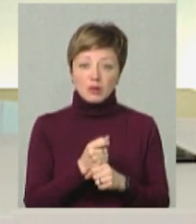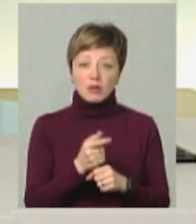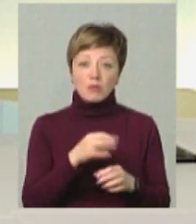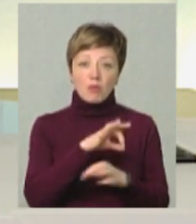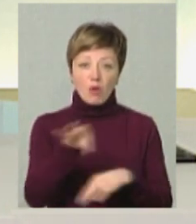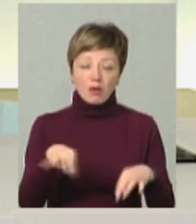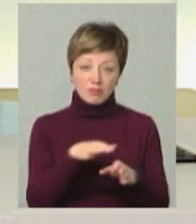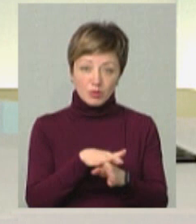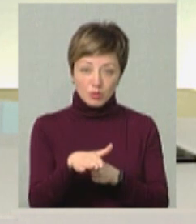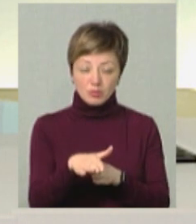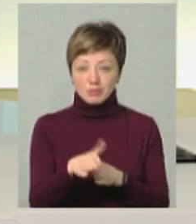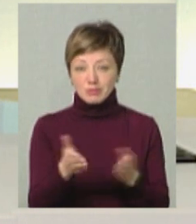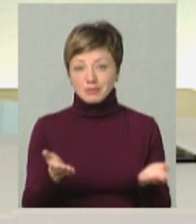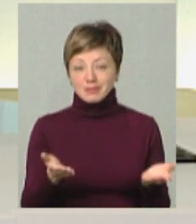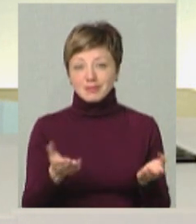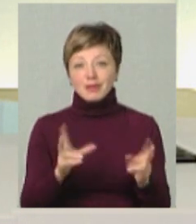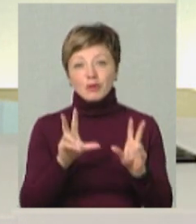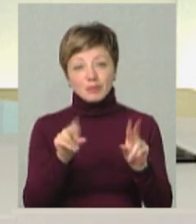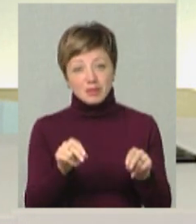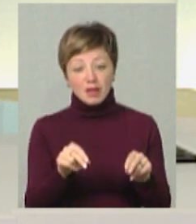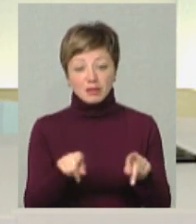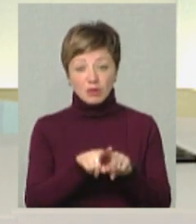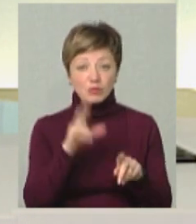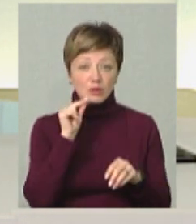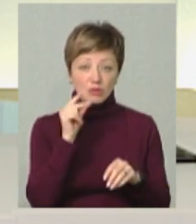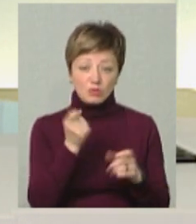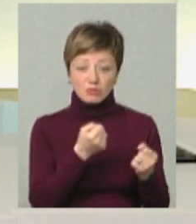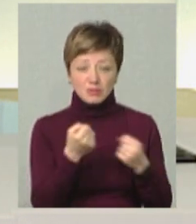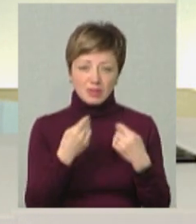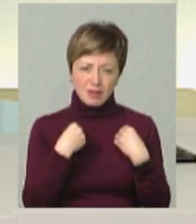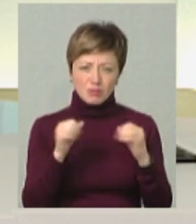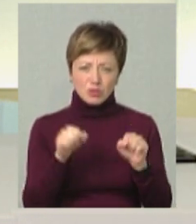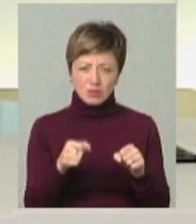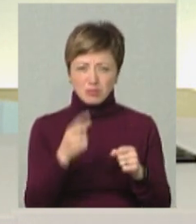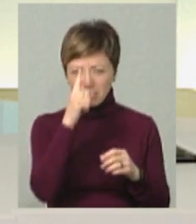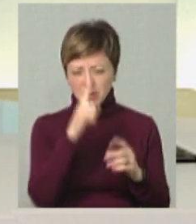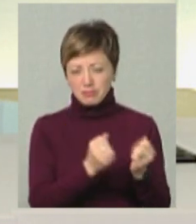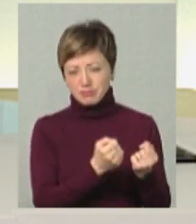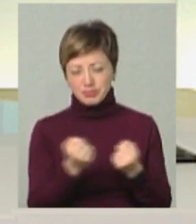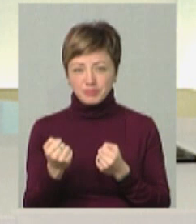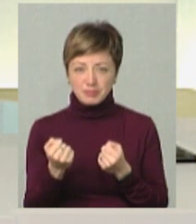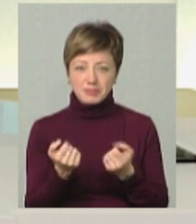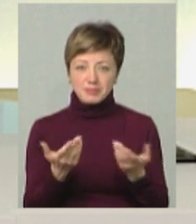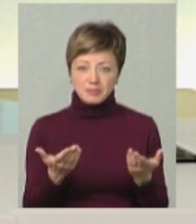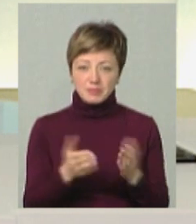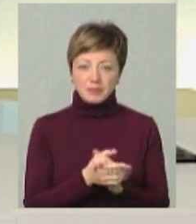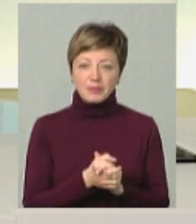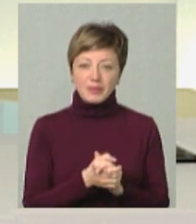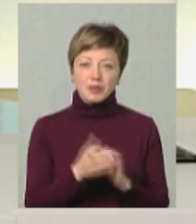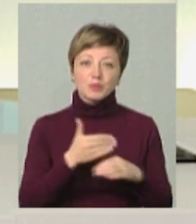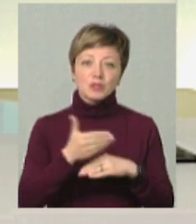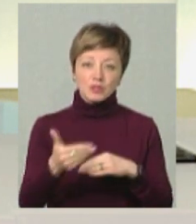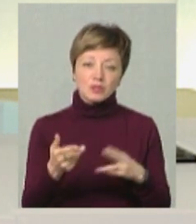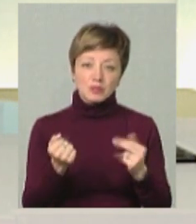проєкт, і ми там обіцяли, що на таку-то дату, ну, трошки дайте нам можливість, хоча б місяць, місяць, якби, трошки буде воно